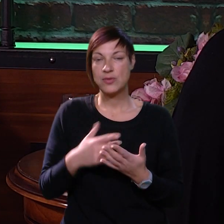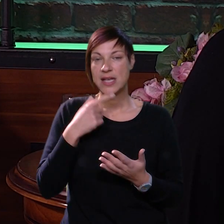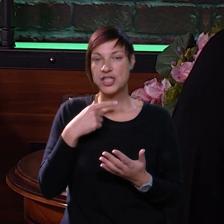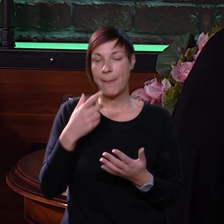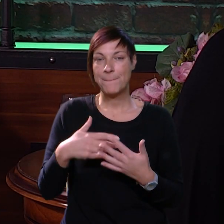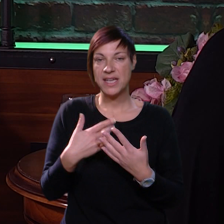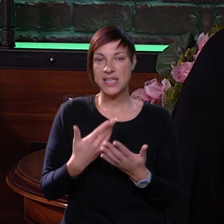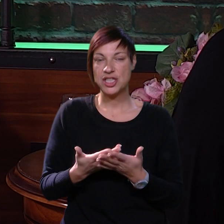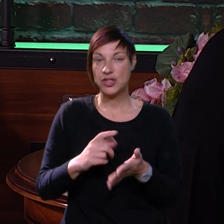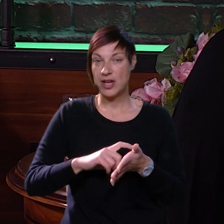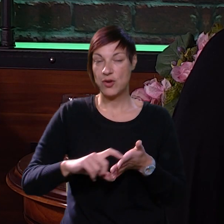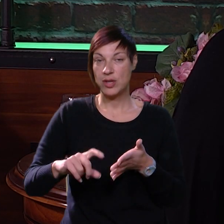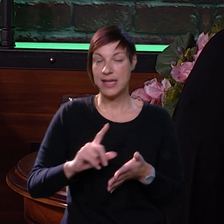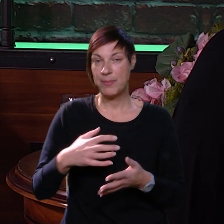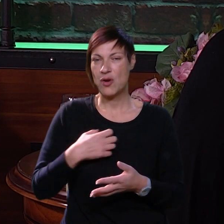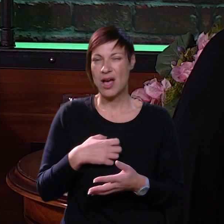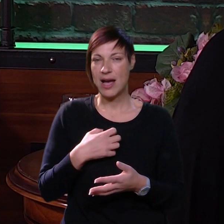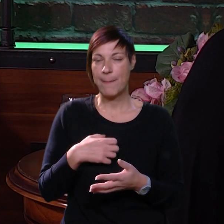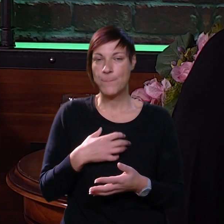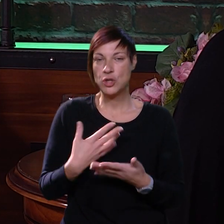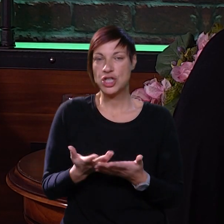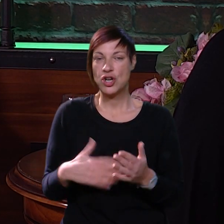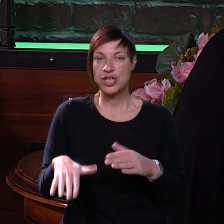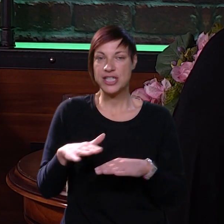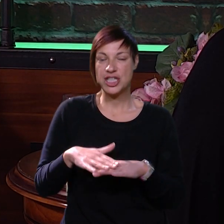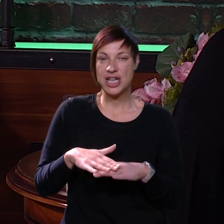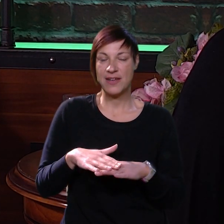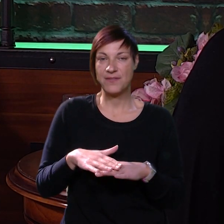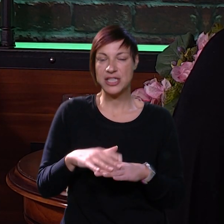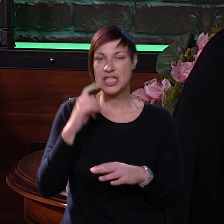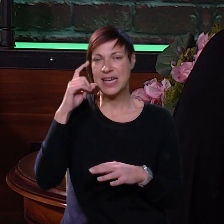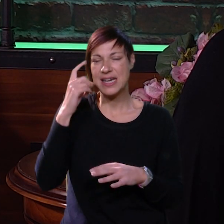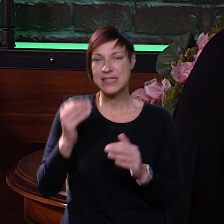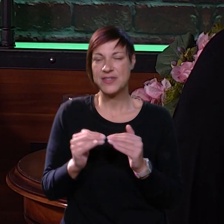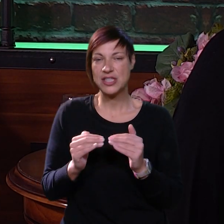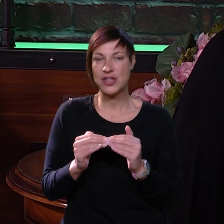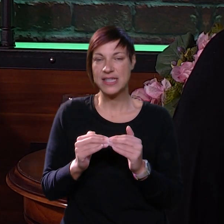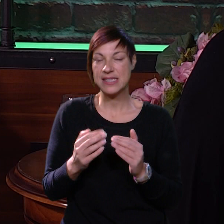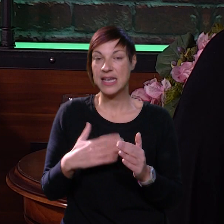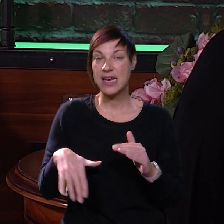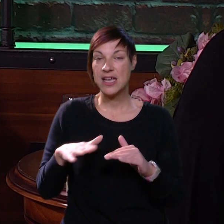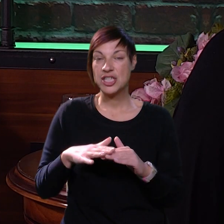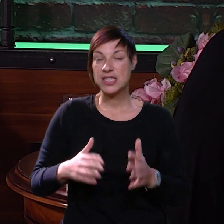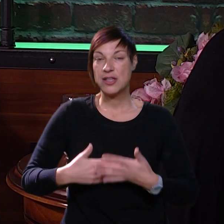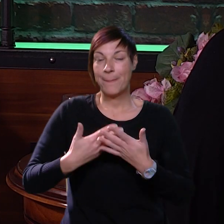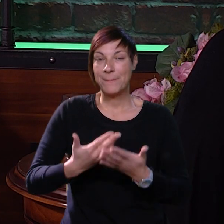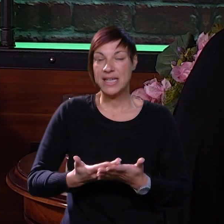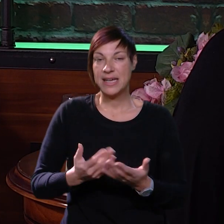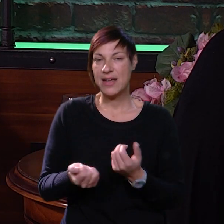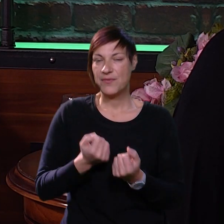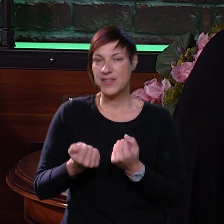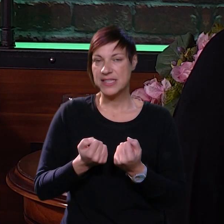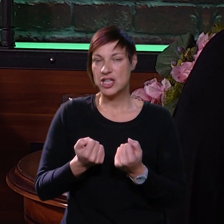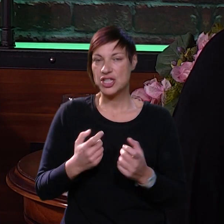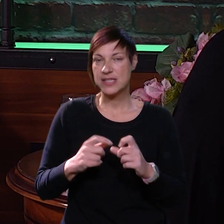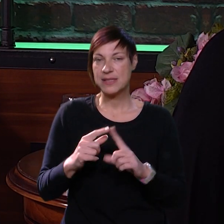da će pričati o nekoj temi koja ga muči, oni će više nekako na toj nesvjesnoj razini, a najčešće se to manifestira